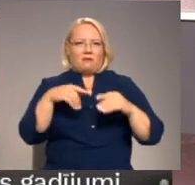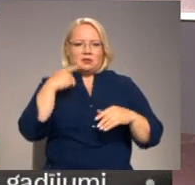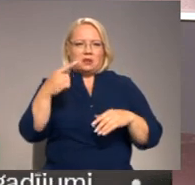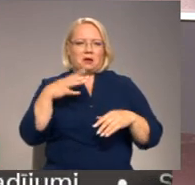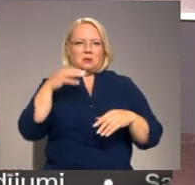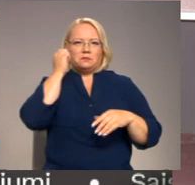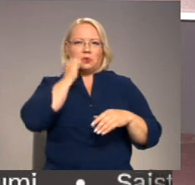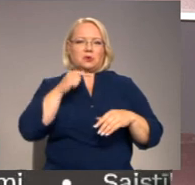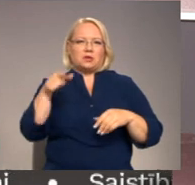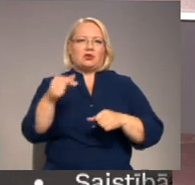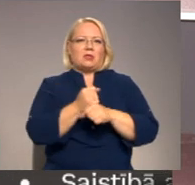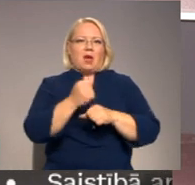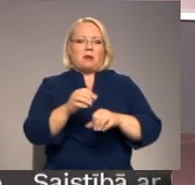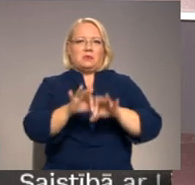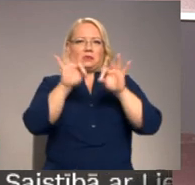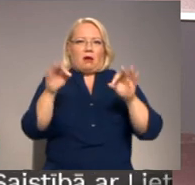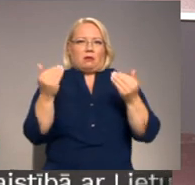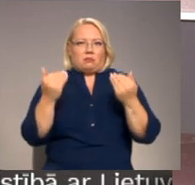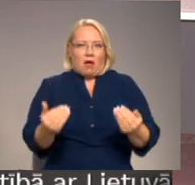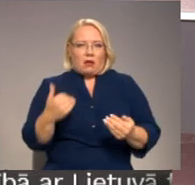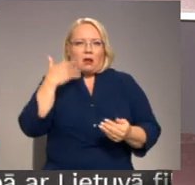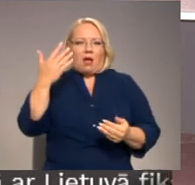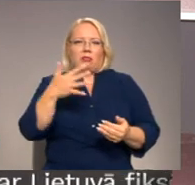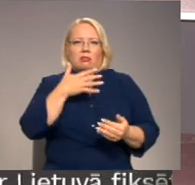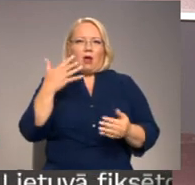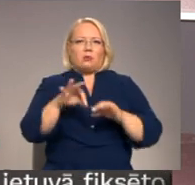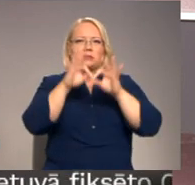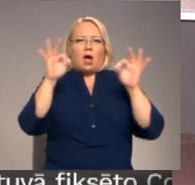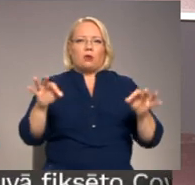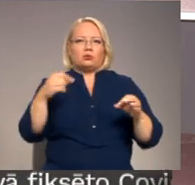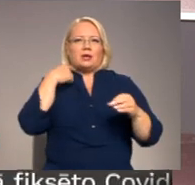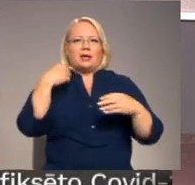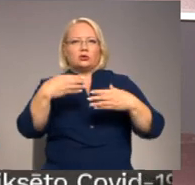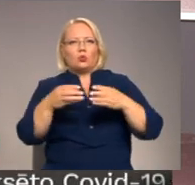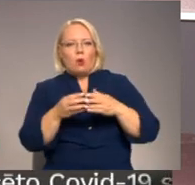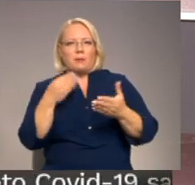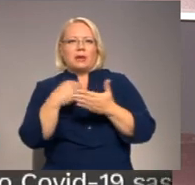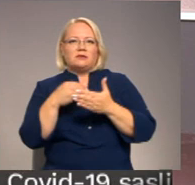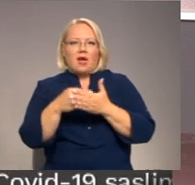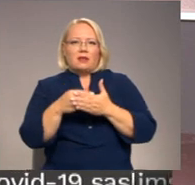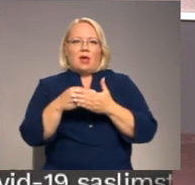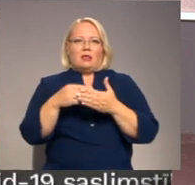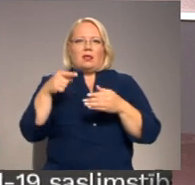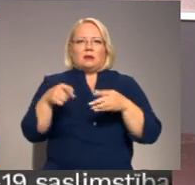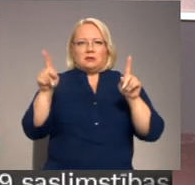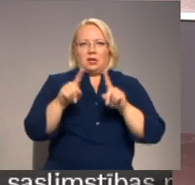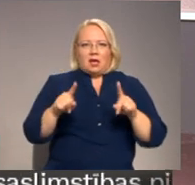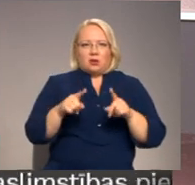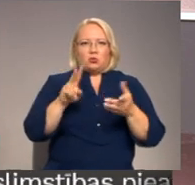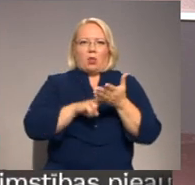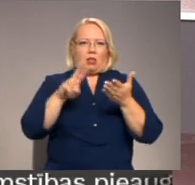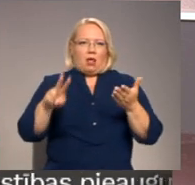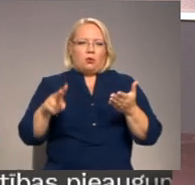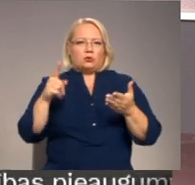sākti tieši tagad pirms jaunais pašvaldības sasaukums ir pagūst pārvērtēt iepriekšējās domas un būva valsts iznītās atļaujas.